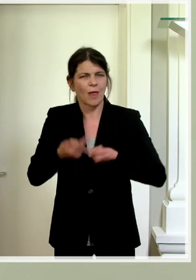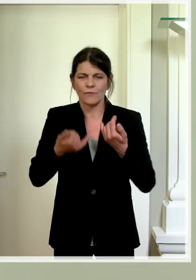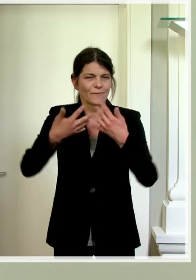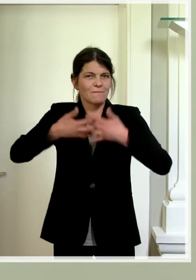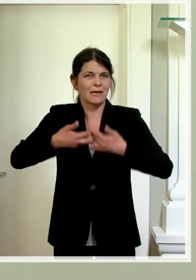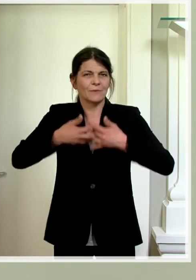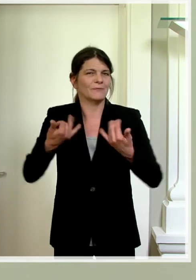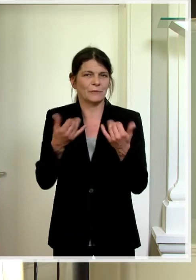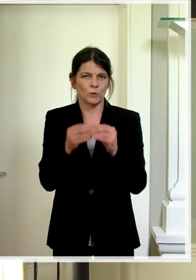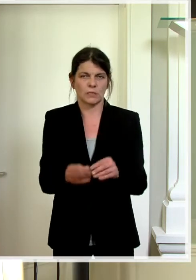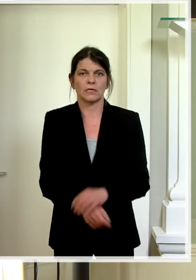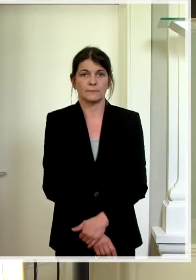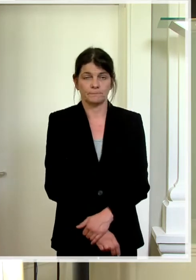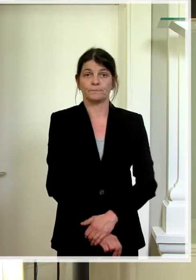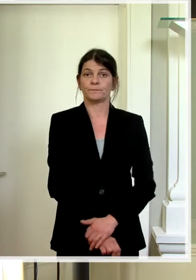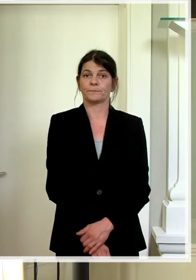funktionieren.